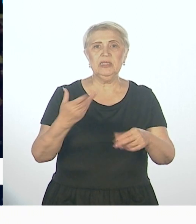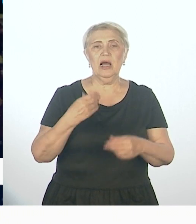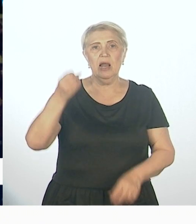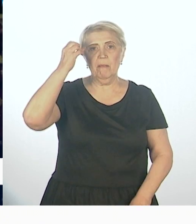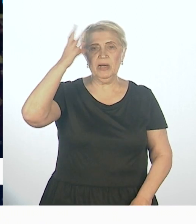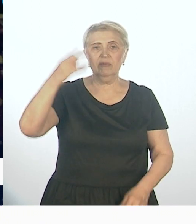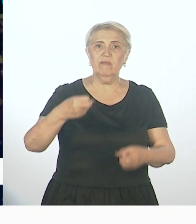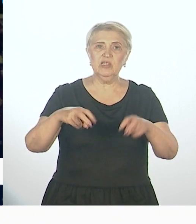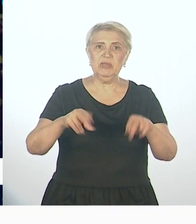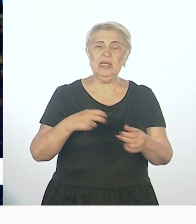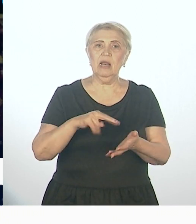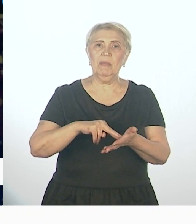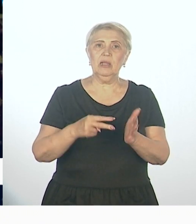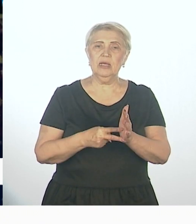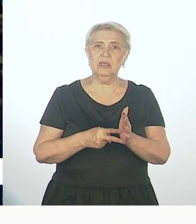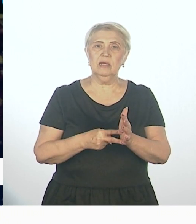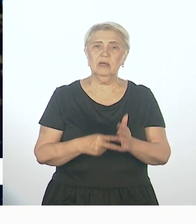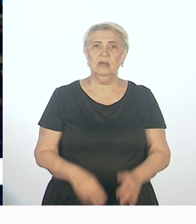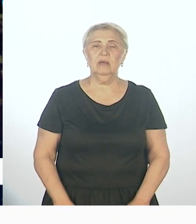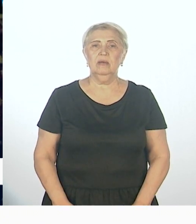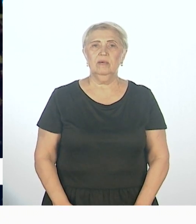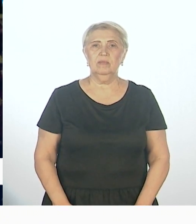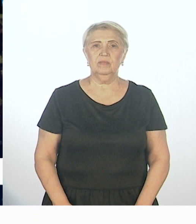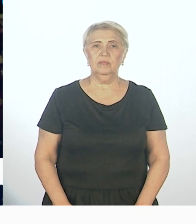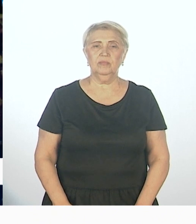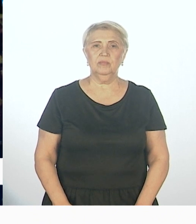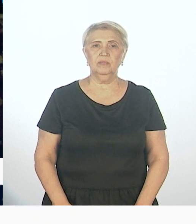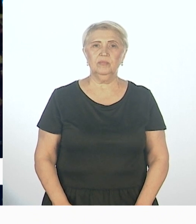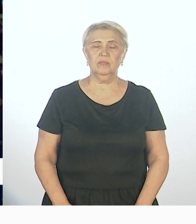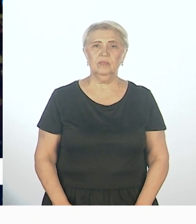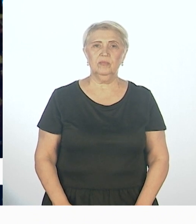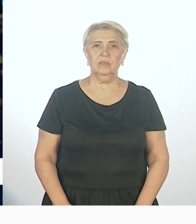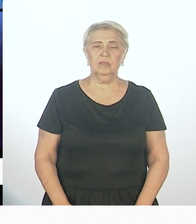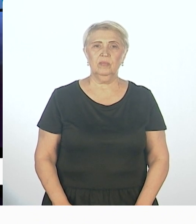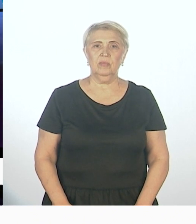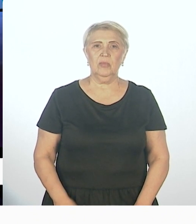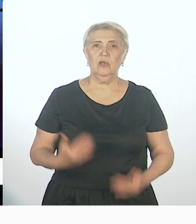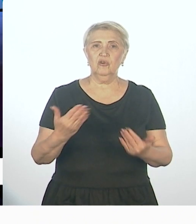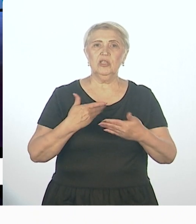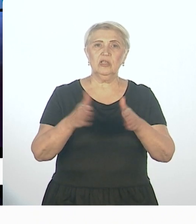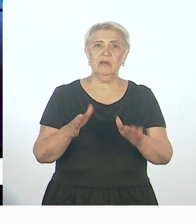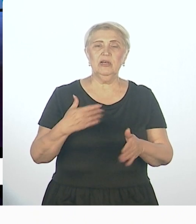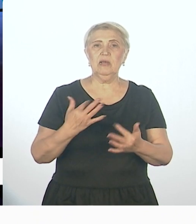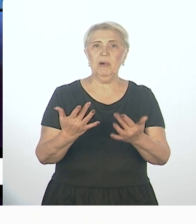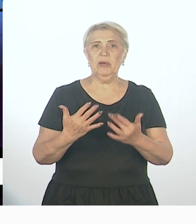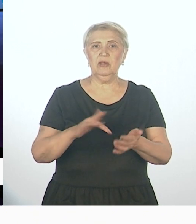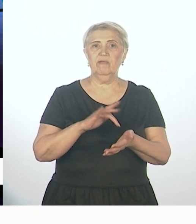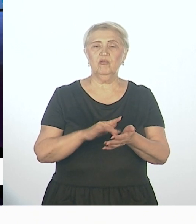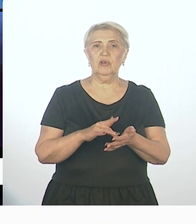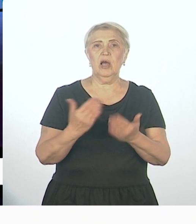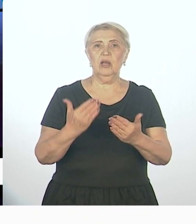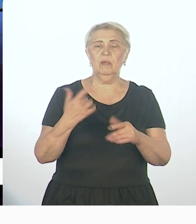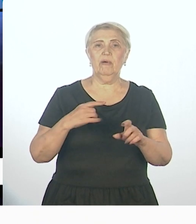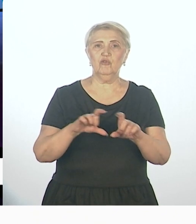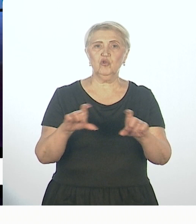специальном классе коррекционном, которые у нас открыты и открываются по потребности в городе. Либо есть школы,